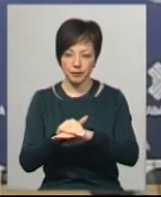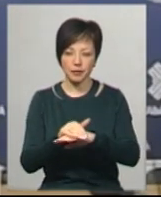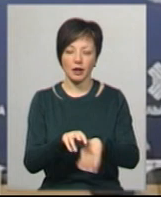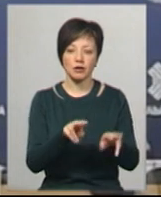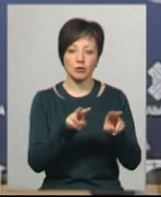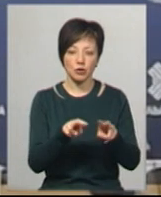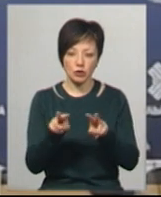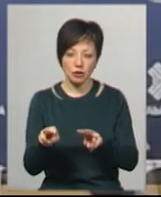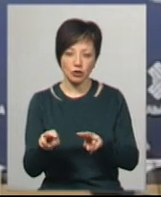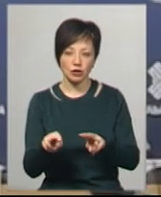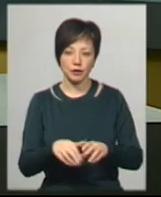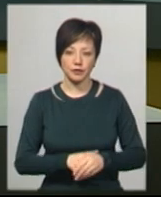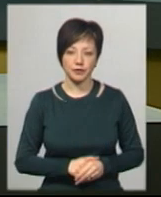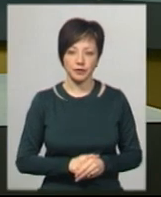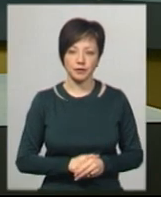спостереження.